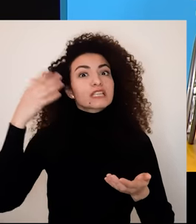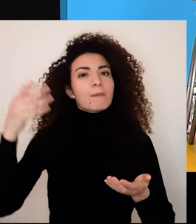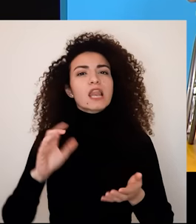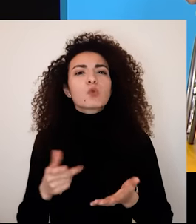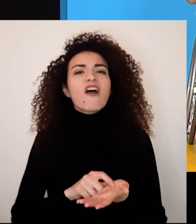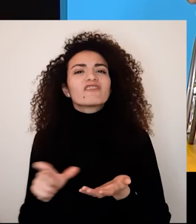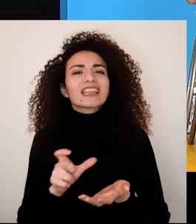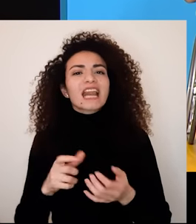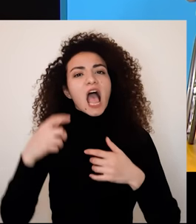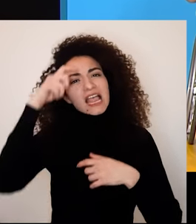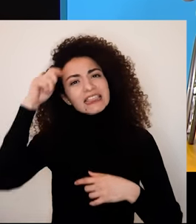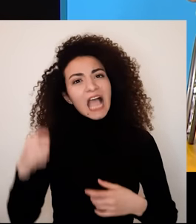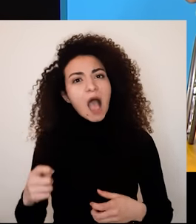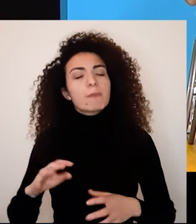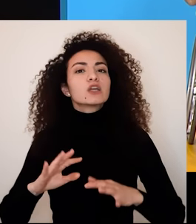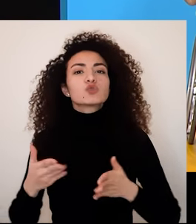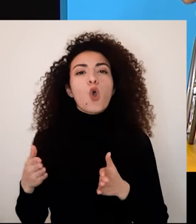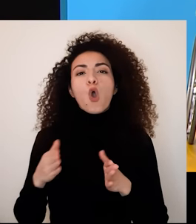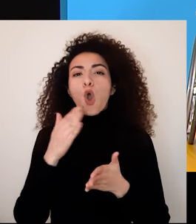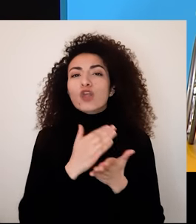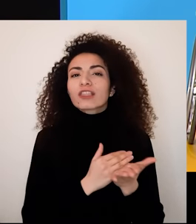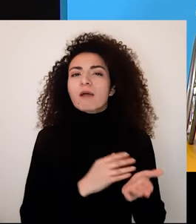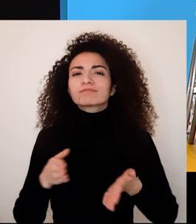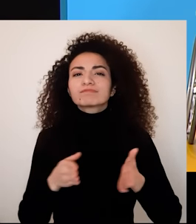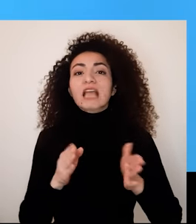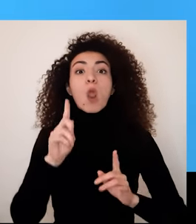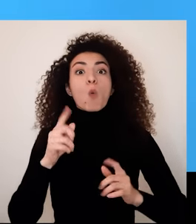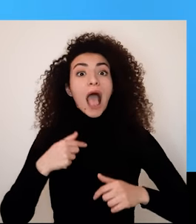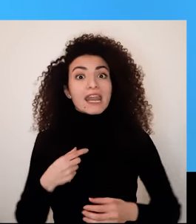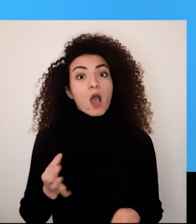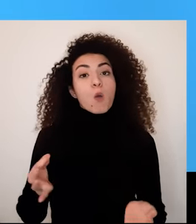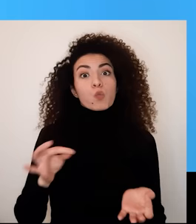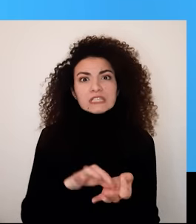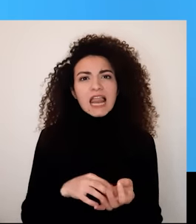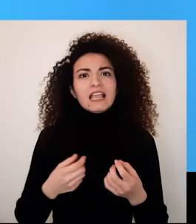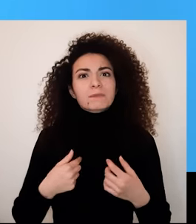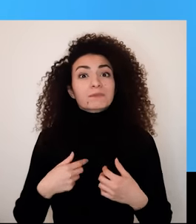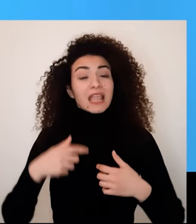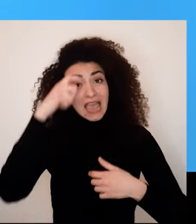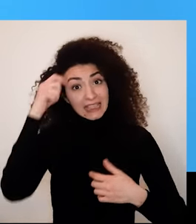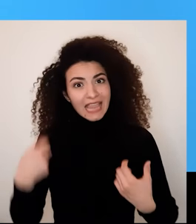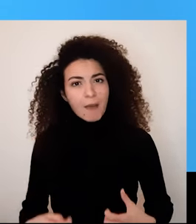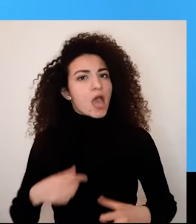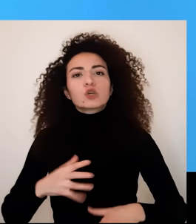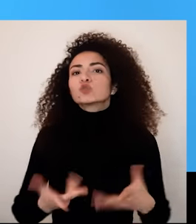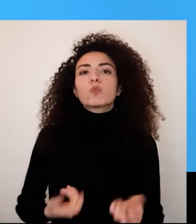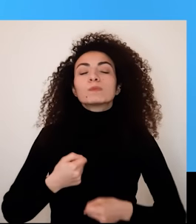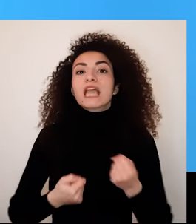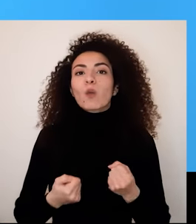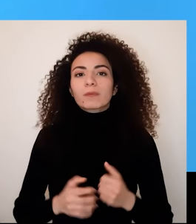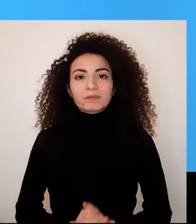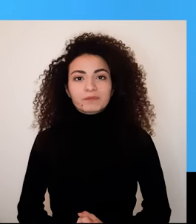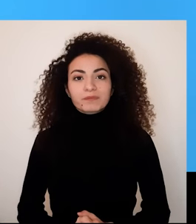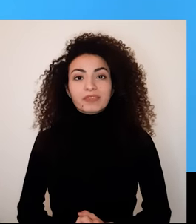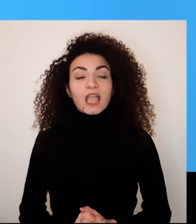بتطبيق استراتيجية إذا حدث ذلك سأفعل هذا مثلاً إذا مرت بفترات تعب واختبرت ألم مزمن